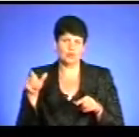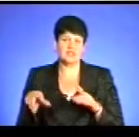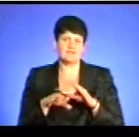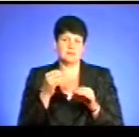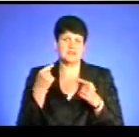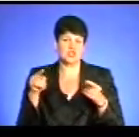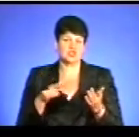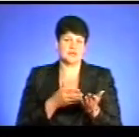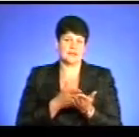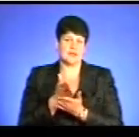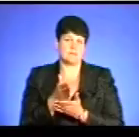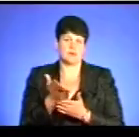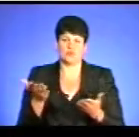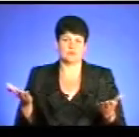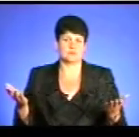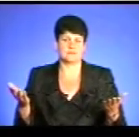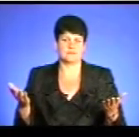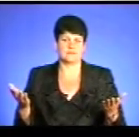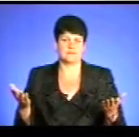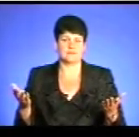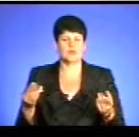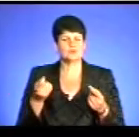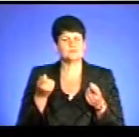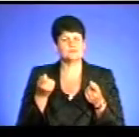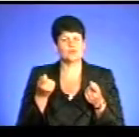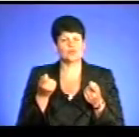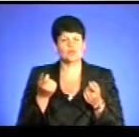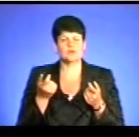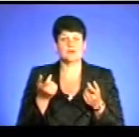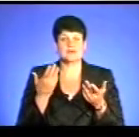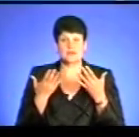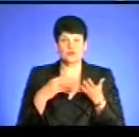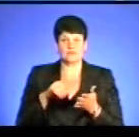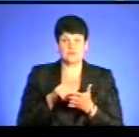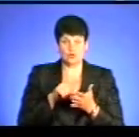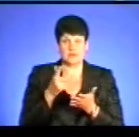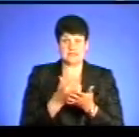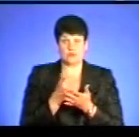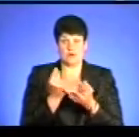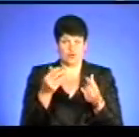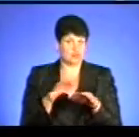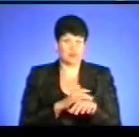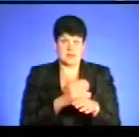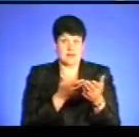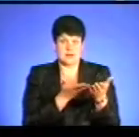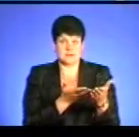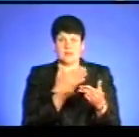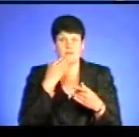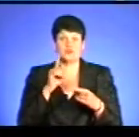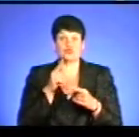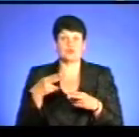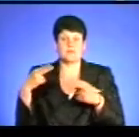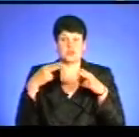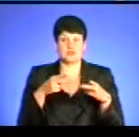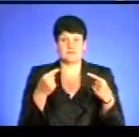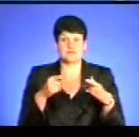інші напрямки, мають іншу позицію. Бачите, тут дуже така тонка межа. Чому тонка? Якщо він виступає, заробляє гроші, будь ласка. Немає чого сюди приїжджати. Виступає на